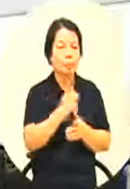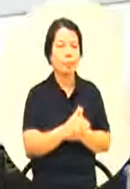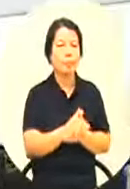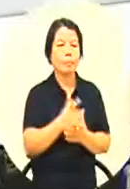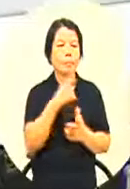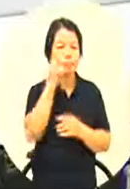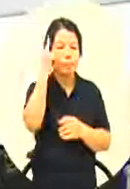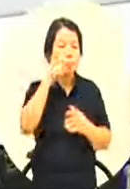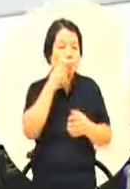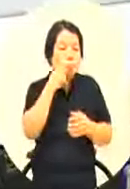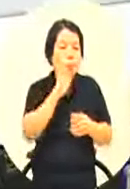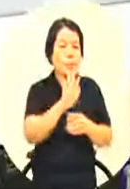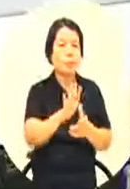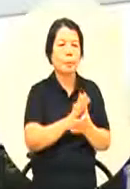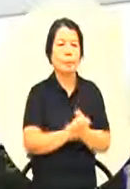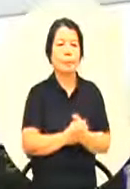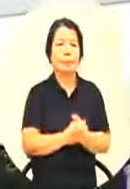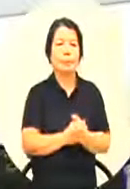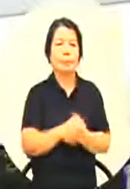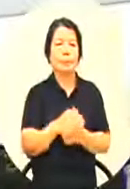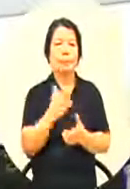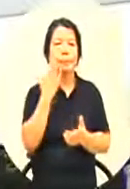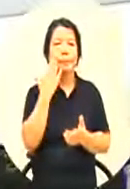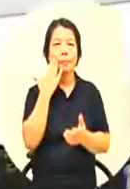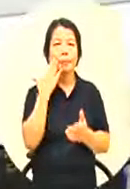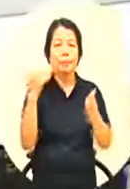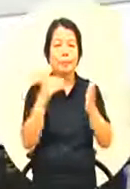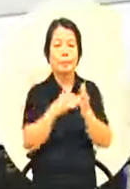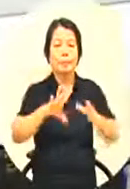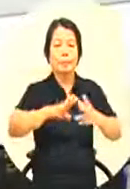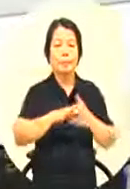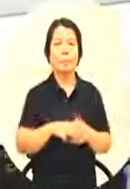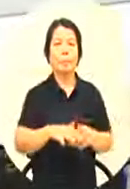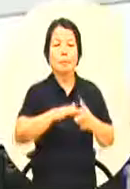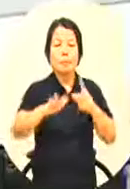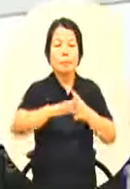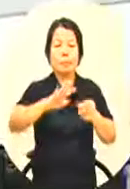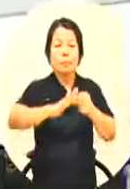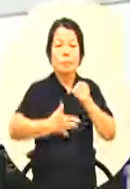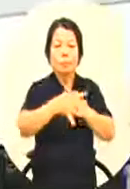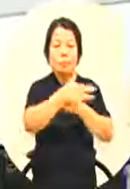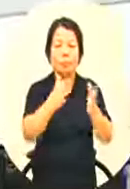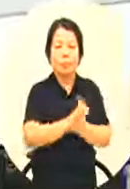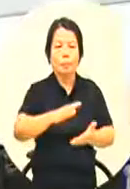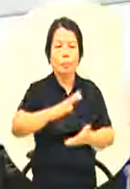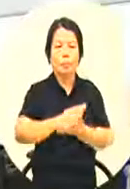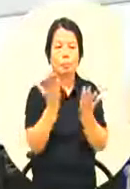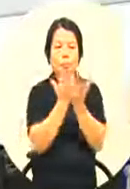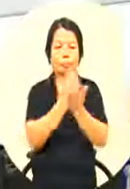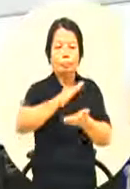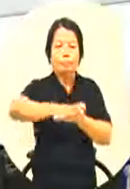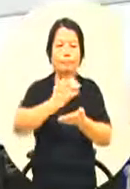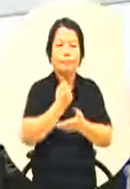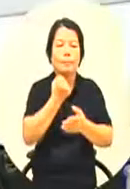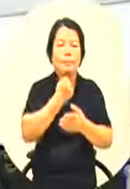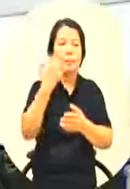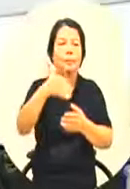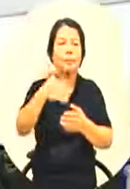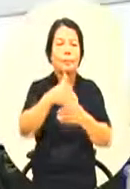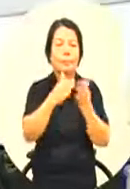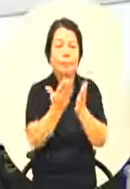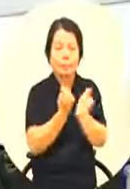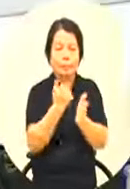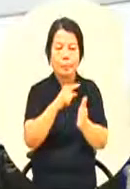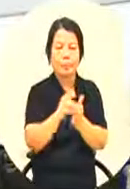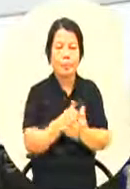有那个兴趣那如果我说在我们国小国中的课业压力没那么大的情况下我们让他们培养一个